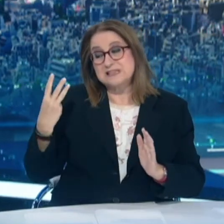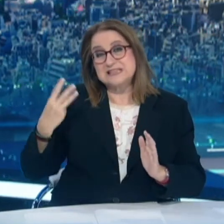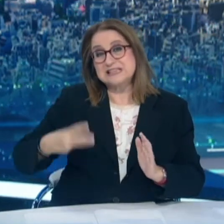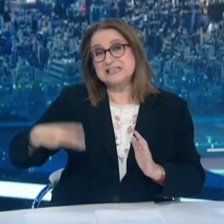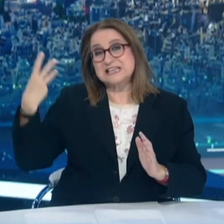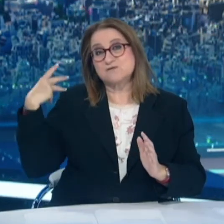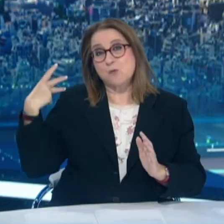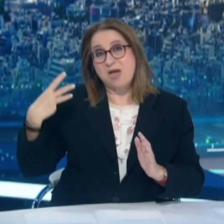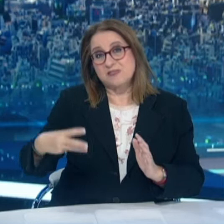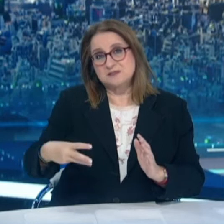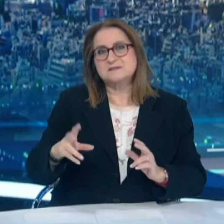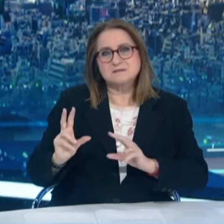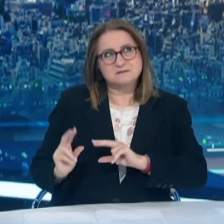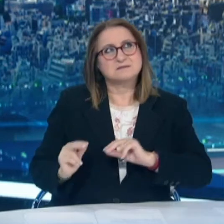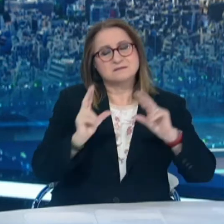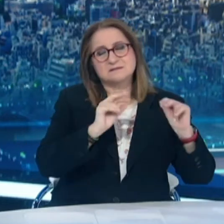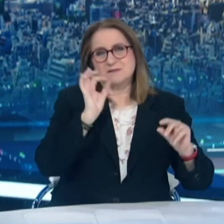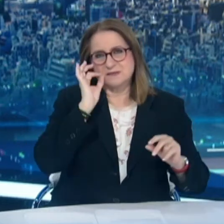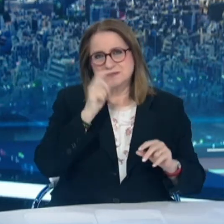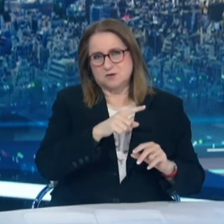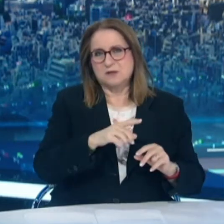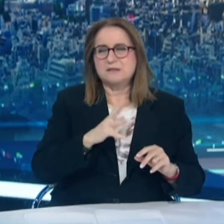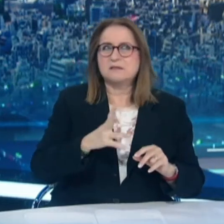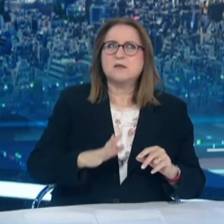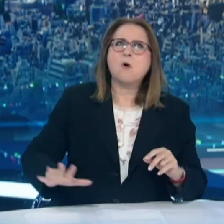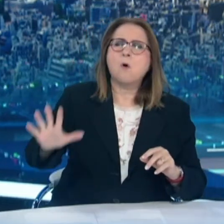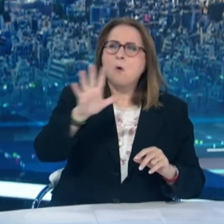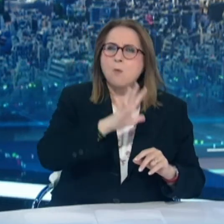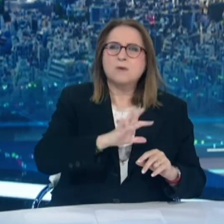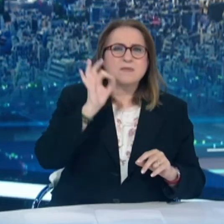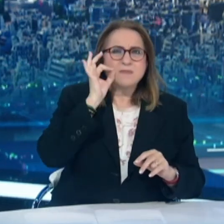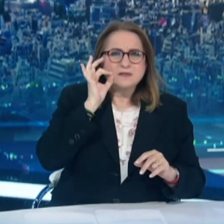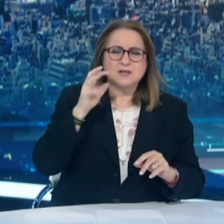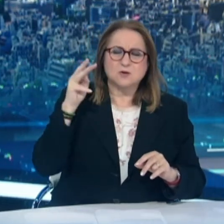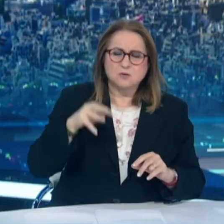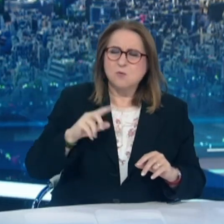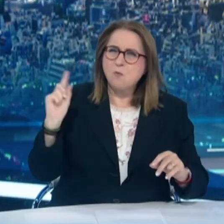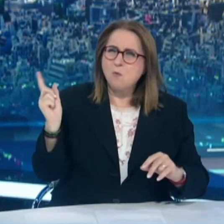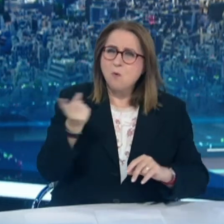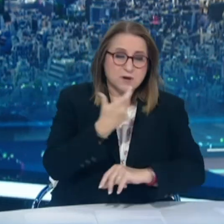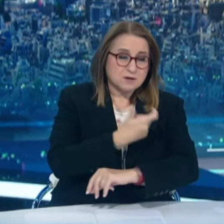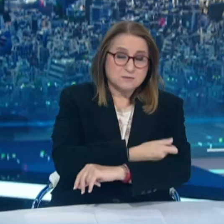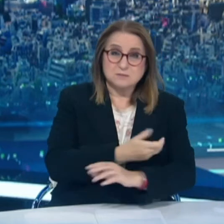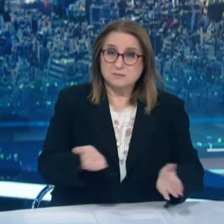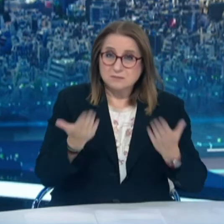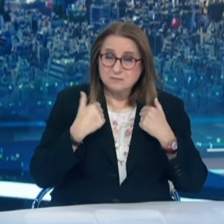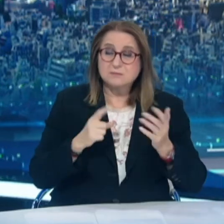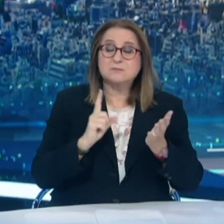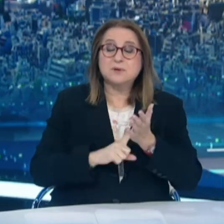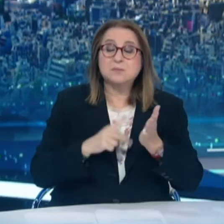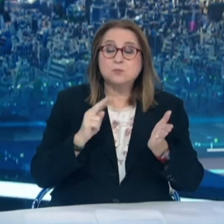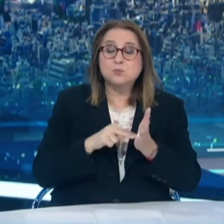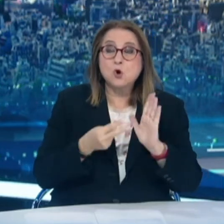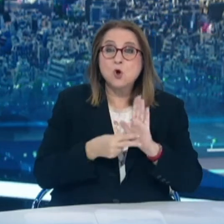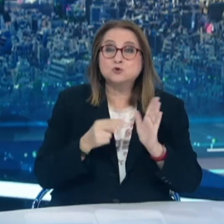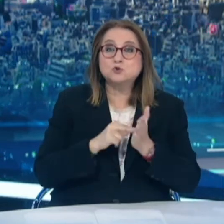ότι όλοι οι ενήλικες της Θεσσαλονίκης και της Χαλκιδικής και ιδιαίτερα οι ενεμβολίαστοι να είναι ιδιαίτερα προσεκτικοί και να κάνουν